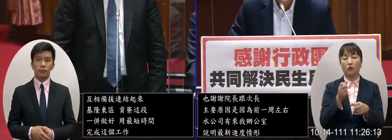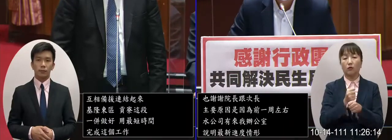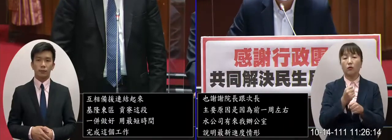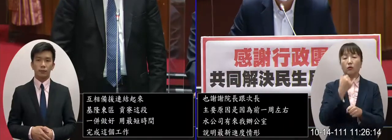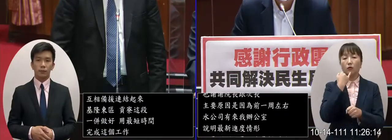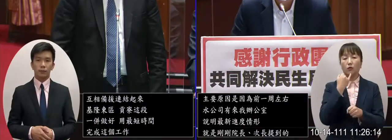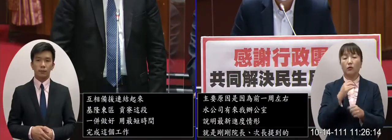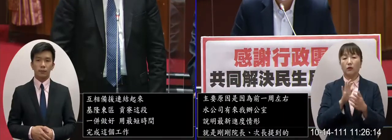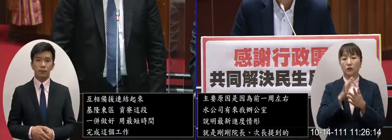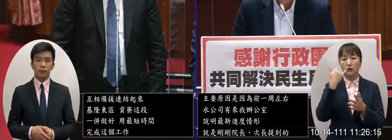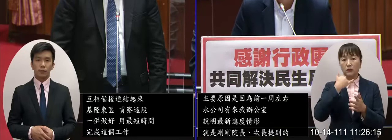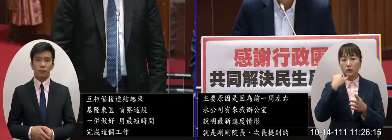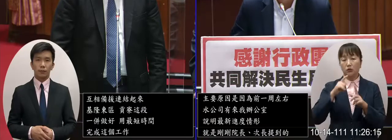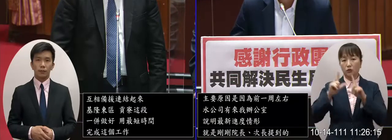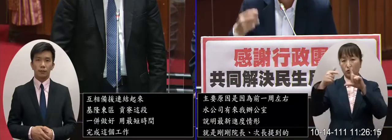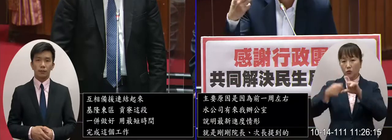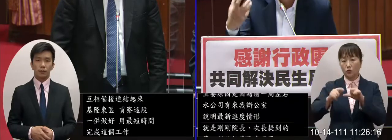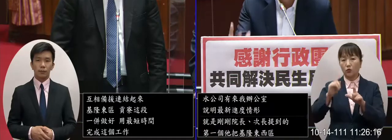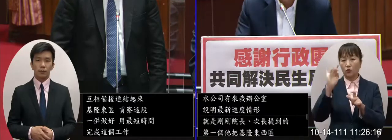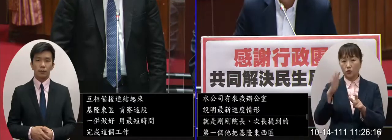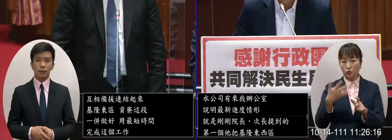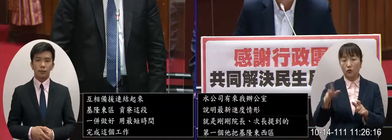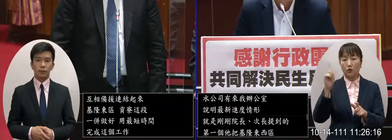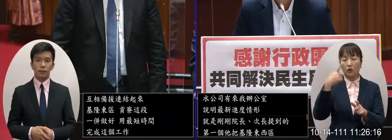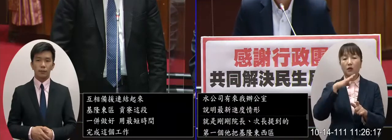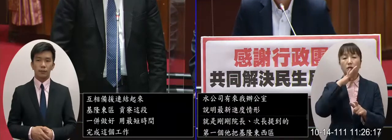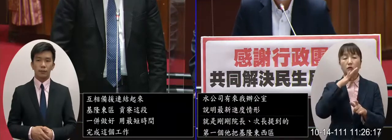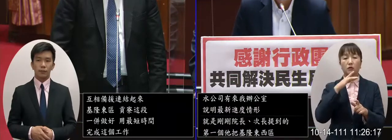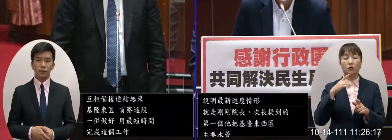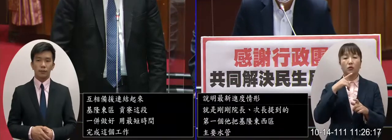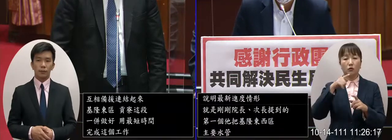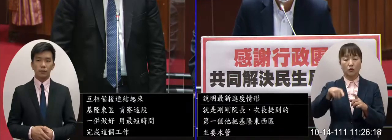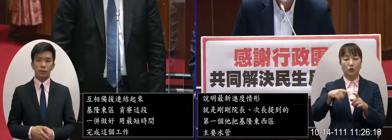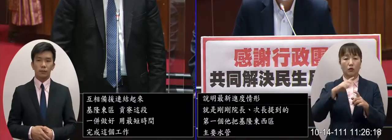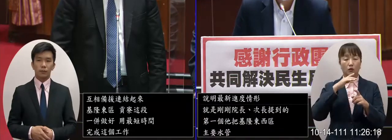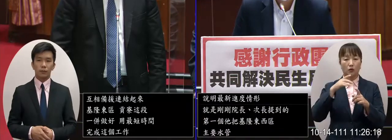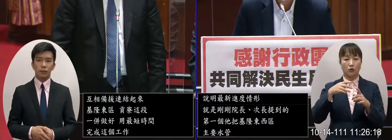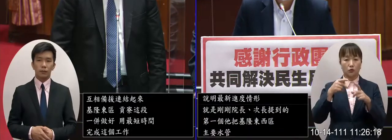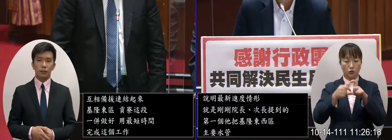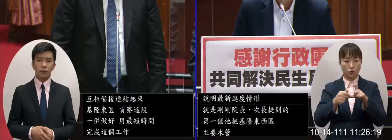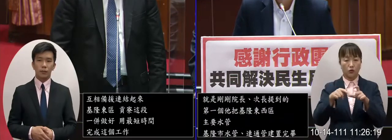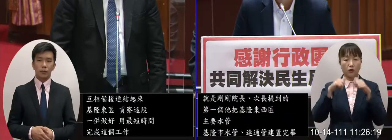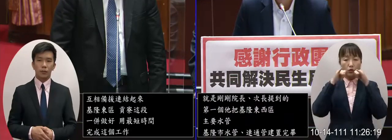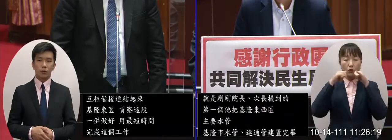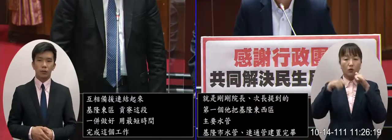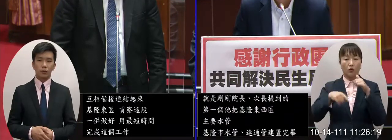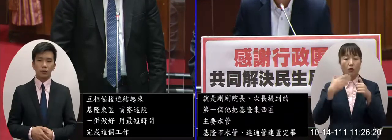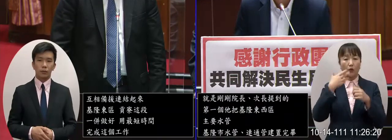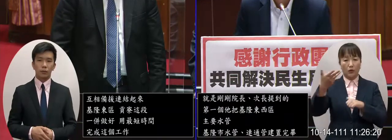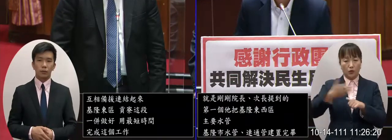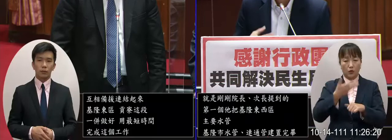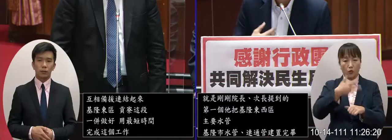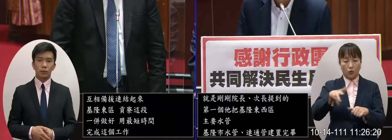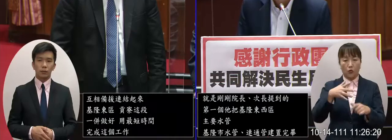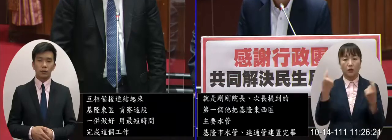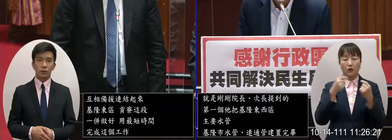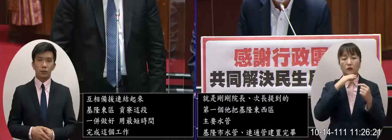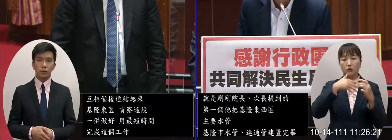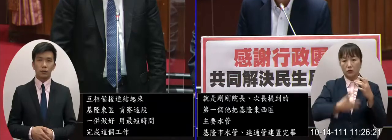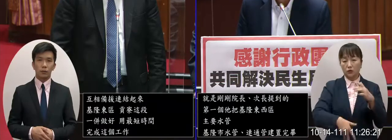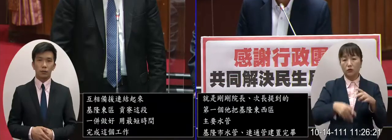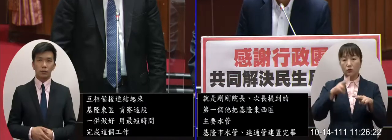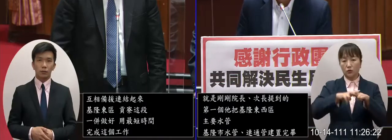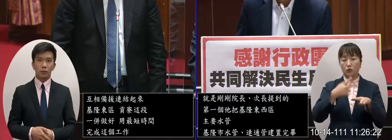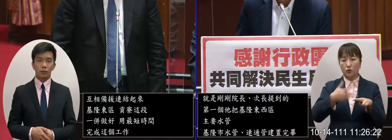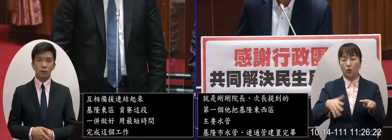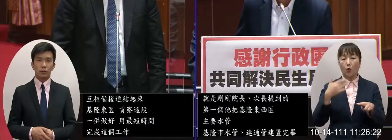第二個就是目前基隆東區主要的水源來自於共僚地區那未來在共僚地區會加大這個供水的取水包括深水井的